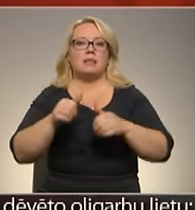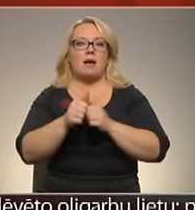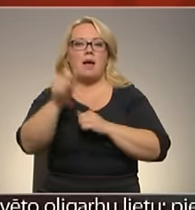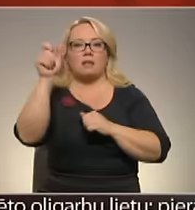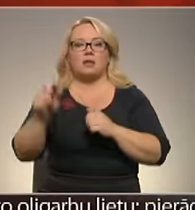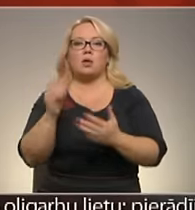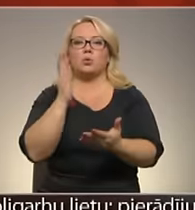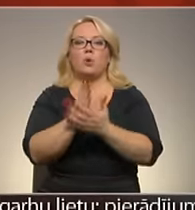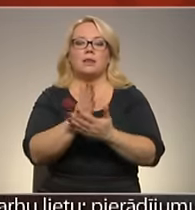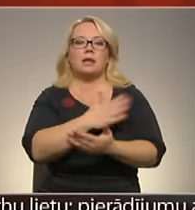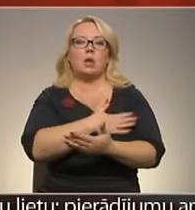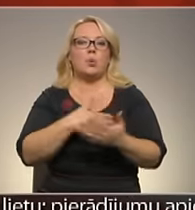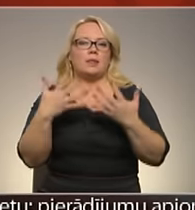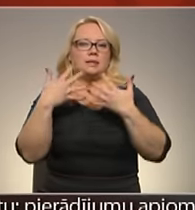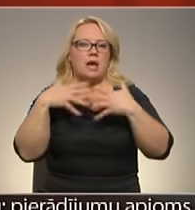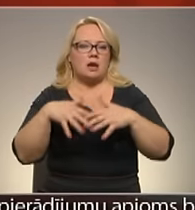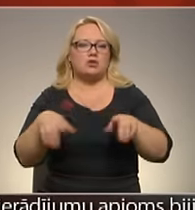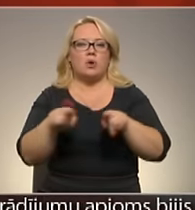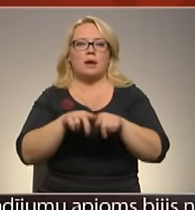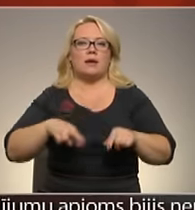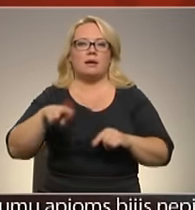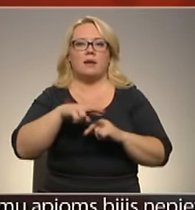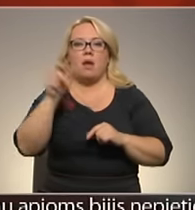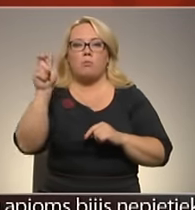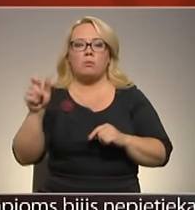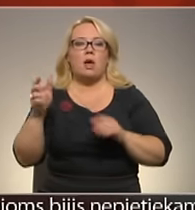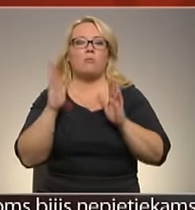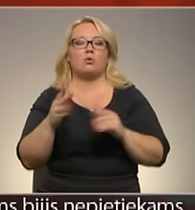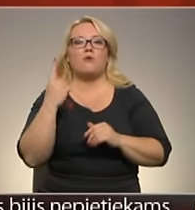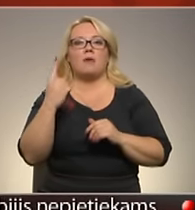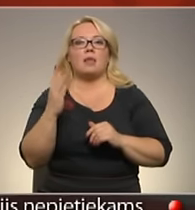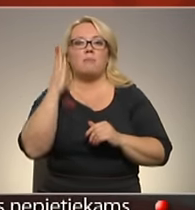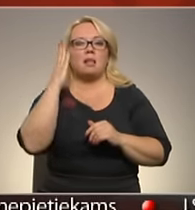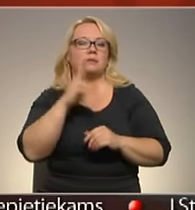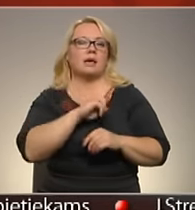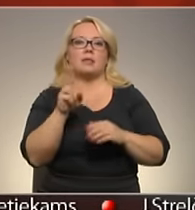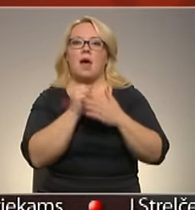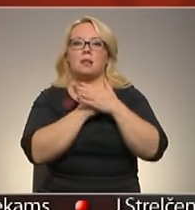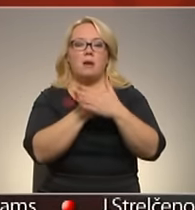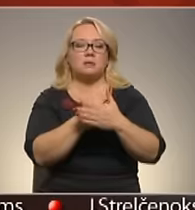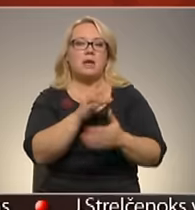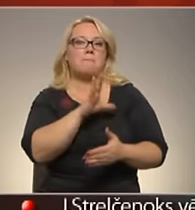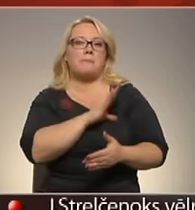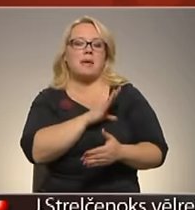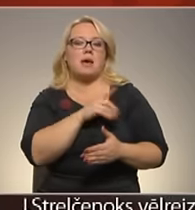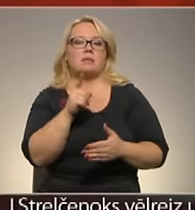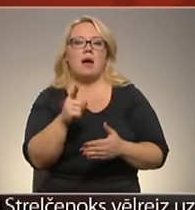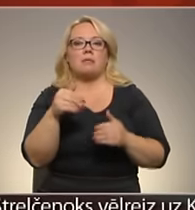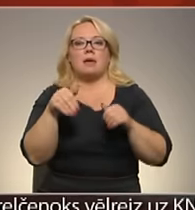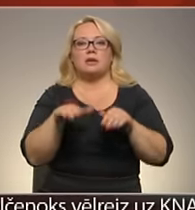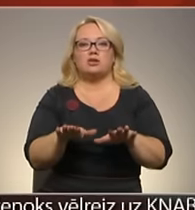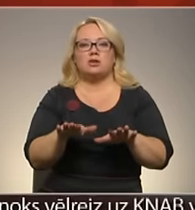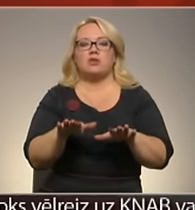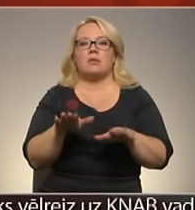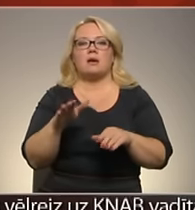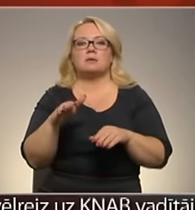notika ļoti sarežģīti. Un arī republikāņi nebūtu viņu vienbalstīgi neatbalstīt, tā bija drīzāk tāda izšķiešanās